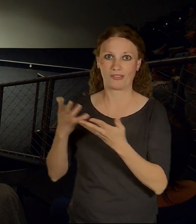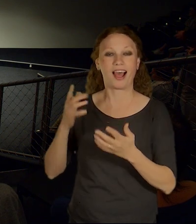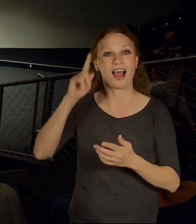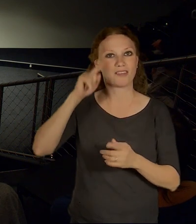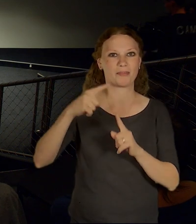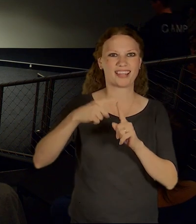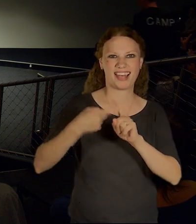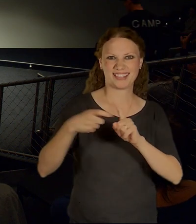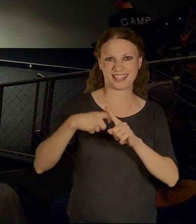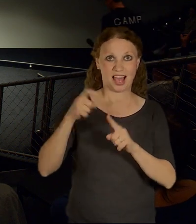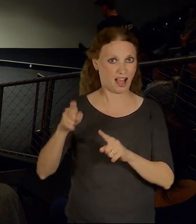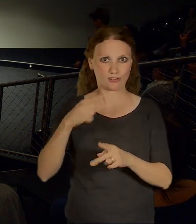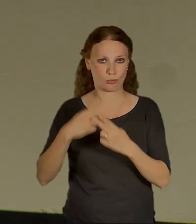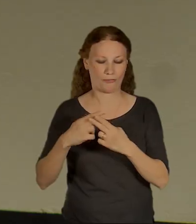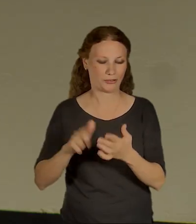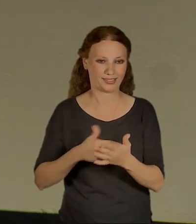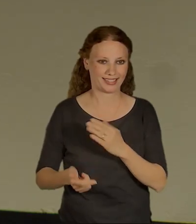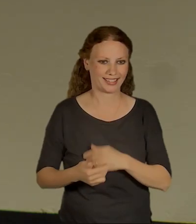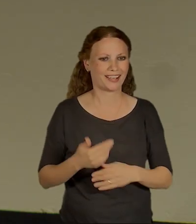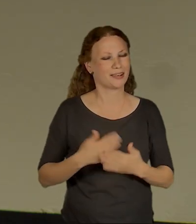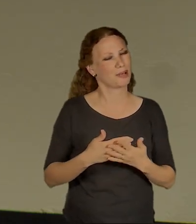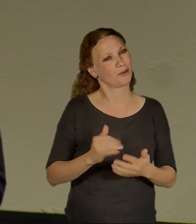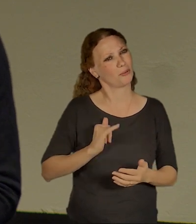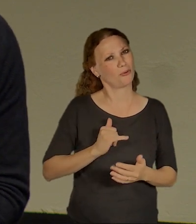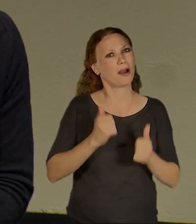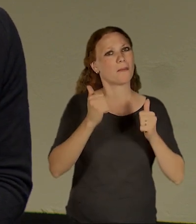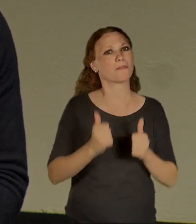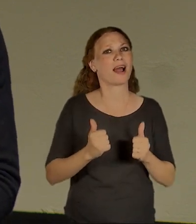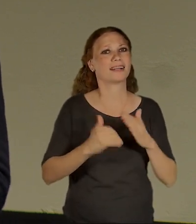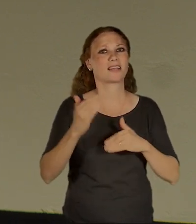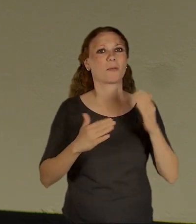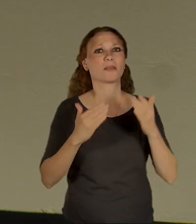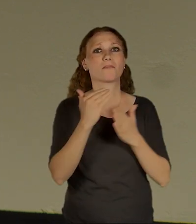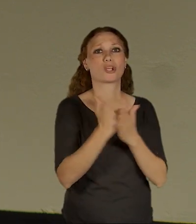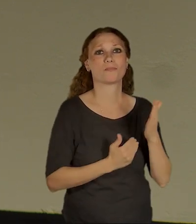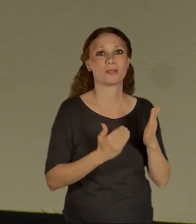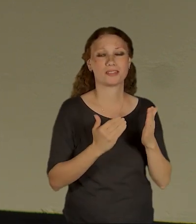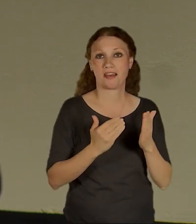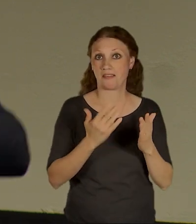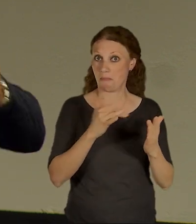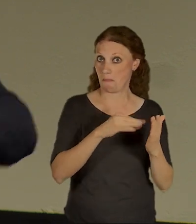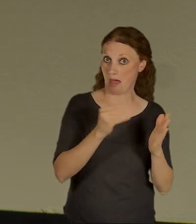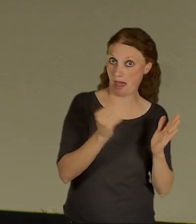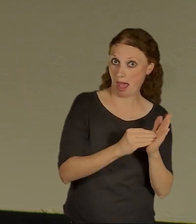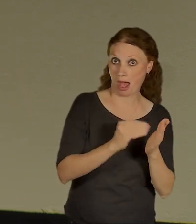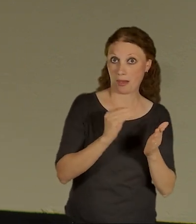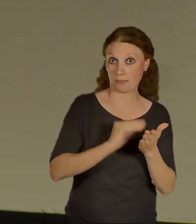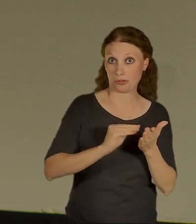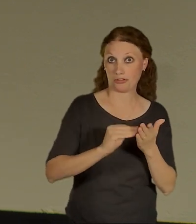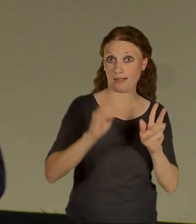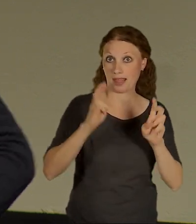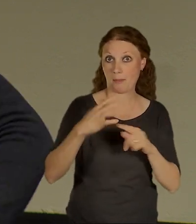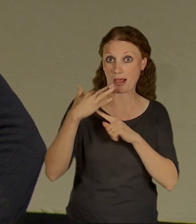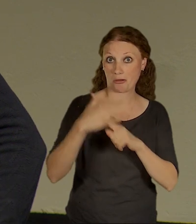rozhodně není. Já si nejsem jistý, jestli máme v pražských stavebních předpisech totiž helikoptéry. Možná na ně nedošlo. Tak první otázka